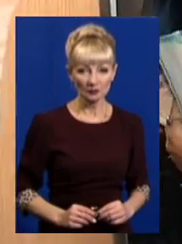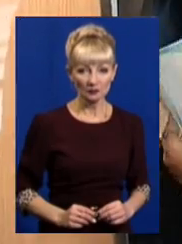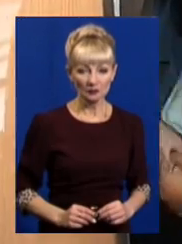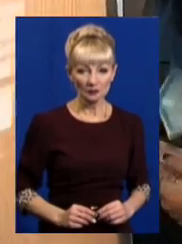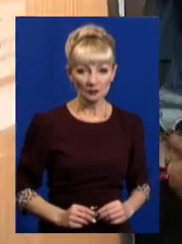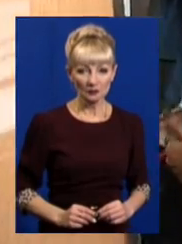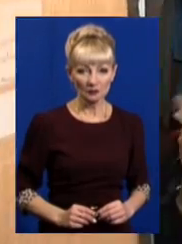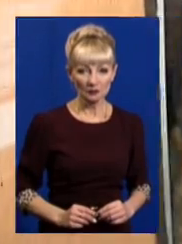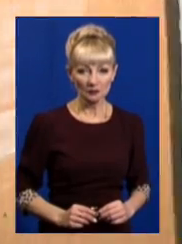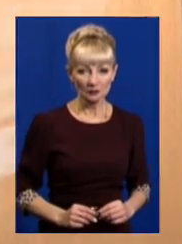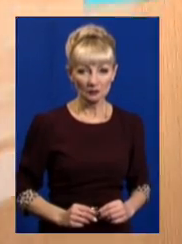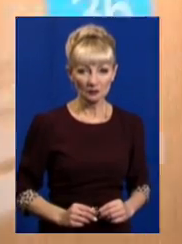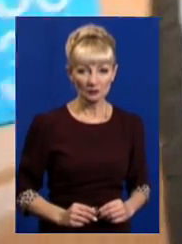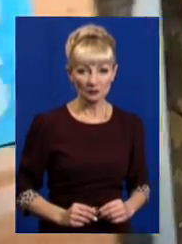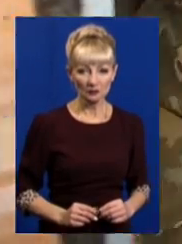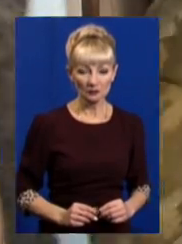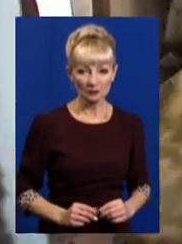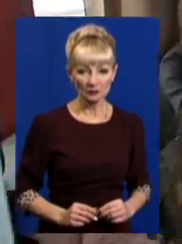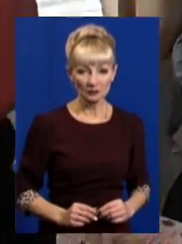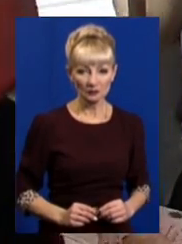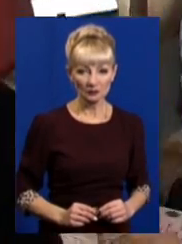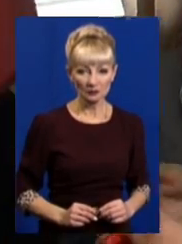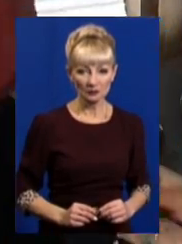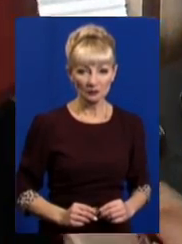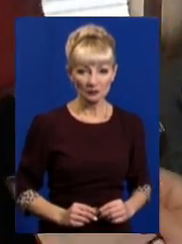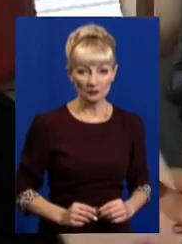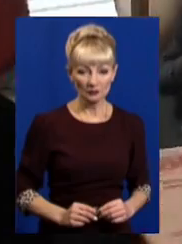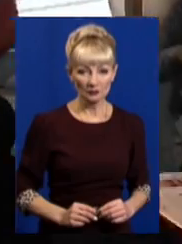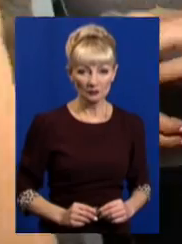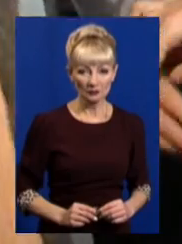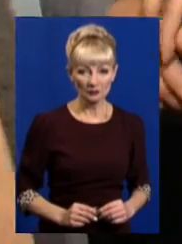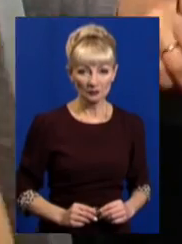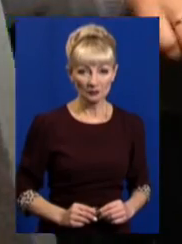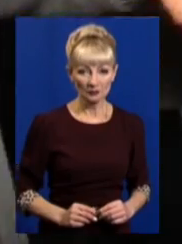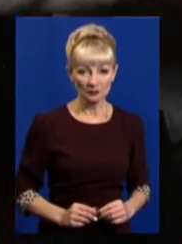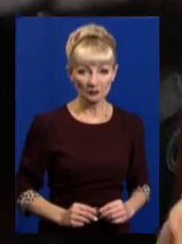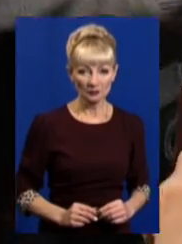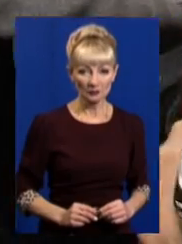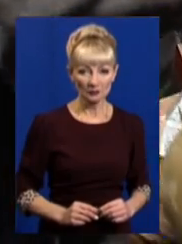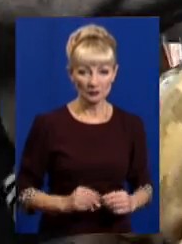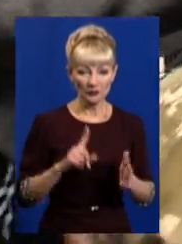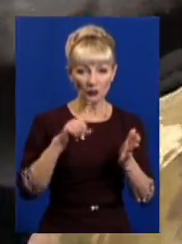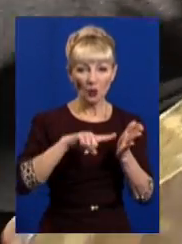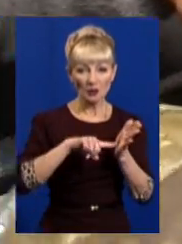«Наскільки ви плануєте поїздку?» «Ні, 13». «Оказательний палець.